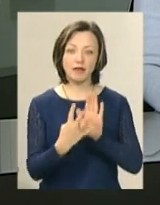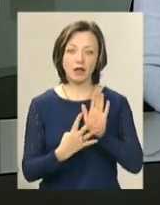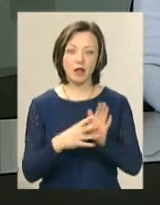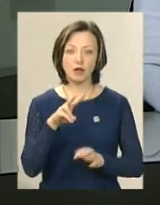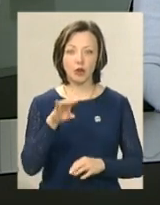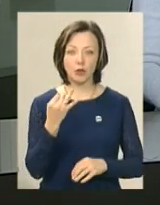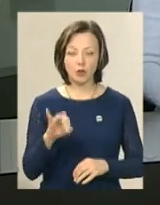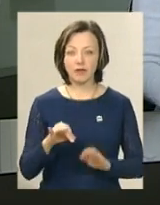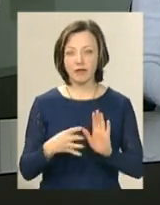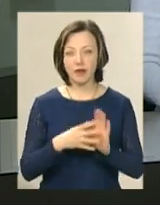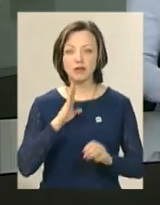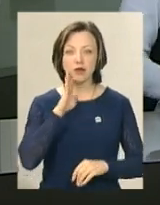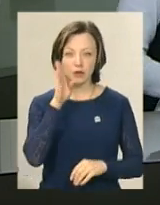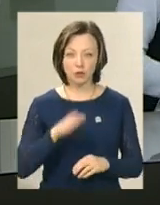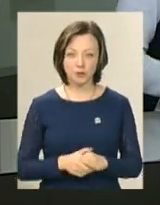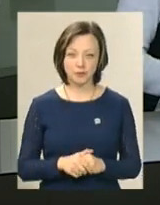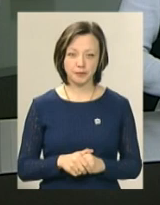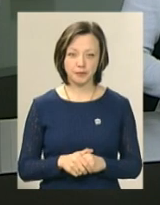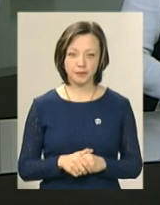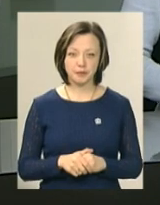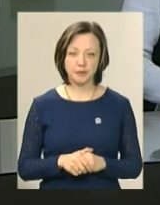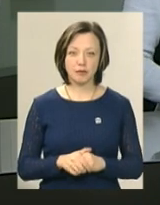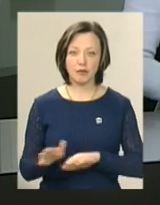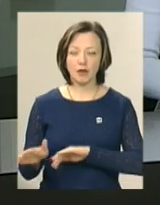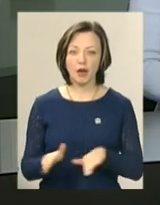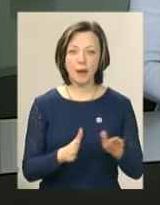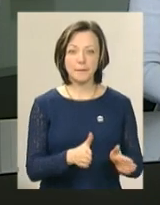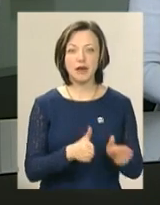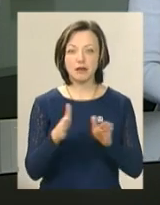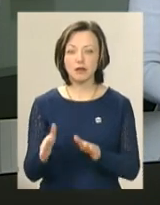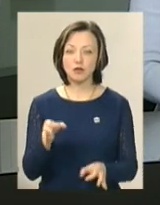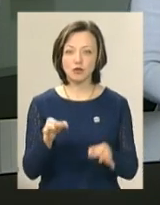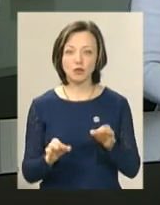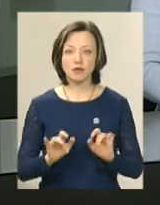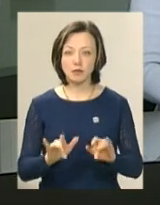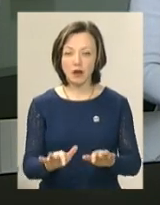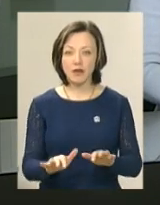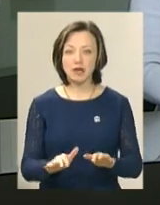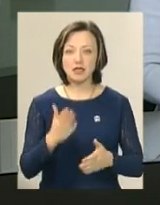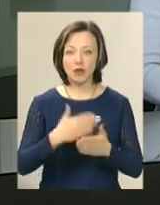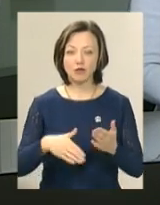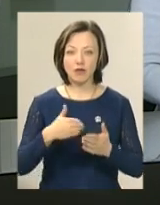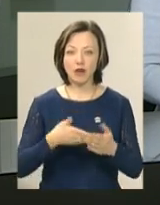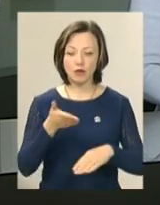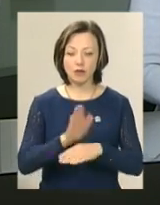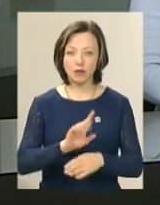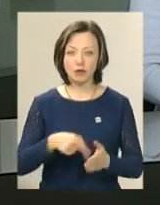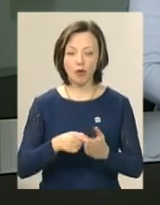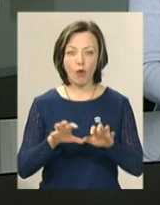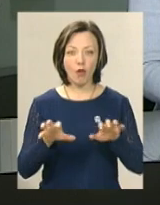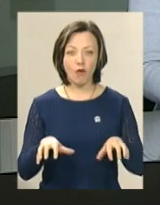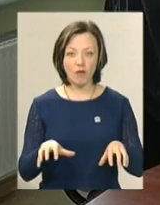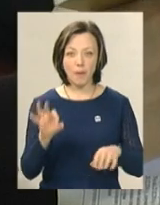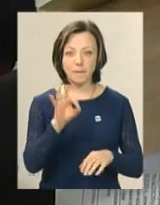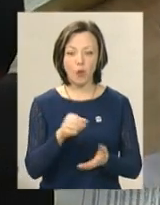лютого о 9 ранку. Перенесли і судове засідання у справі щодо скасування розпорядження Хмельницького міського